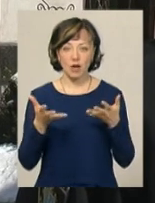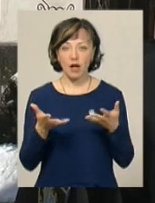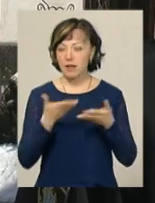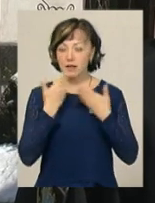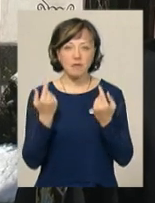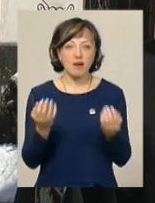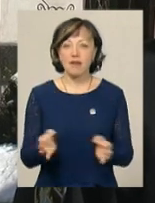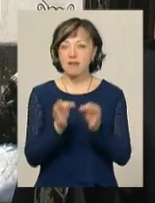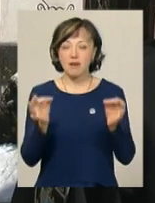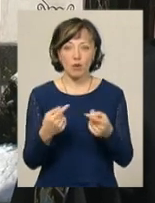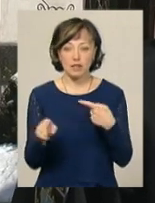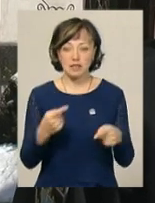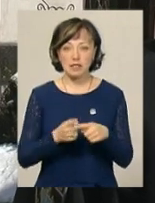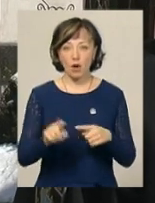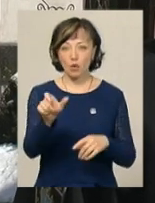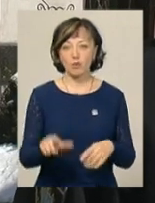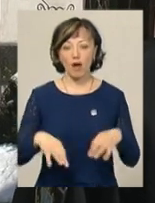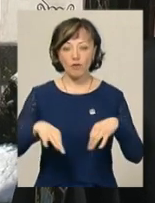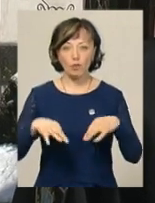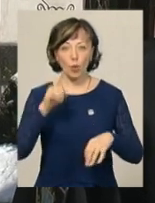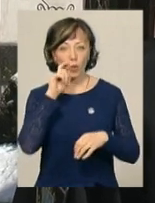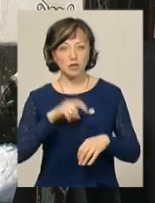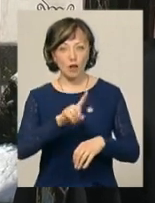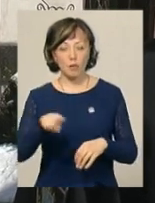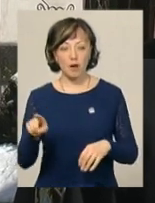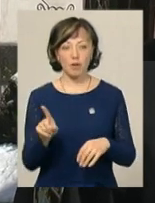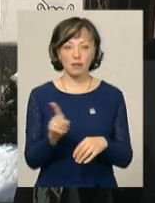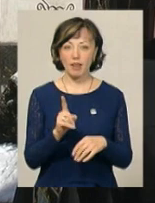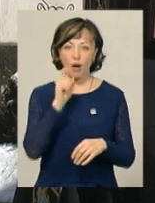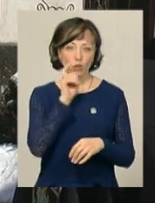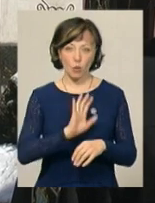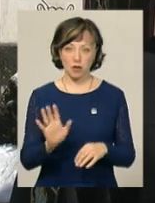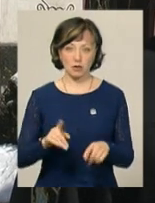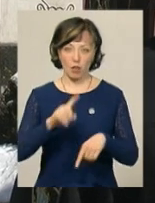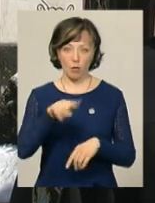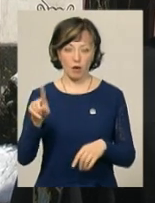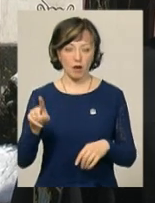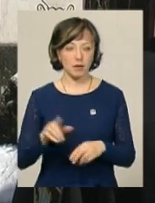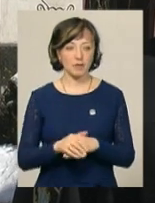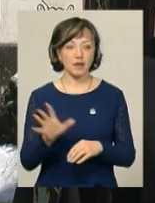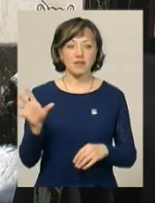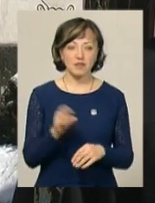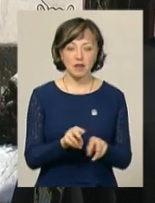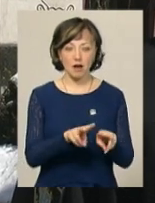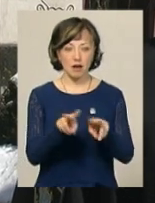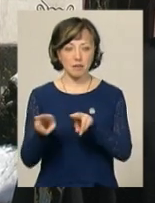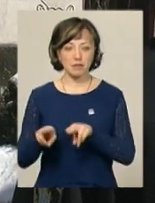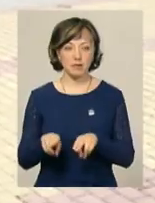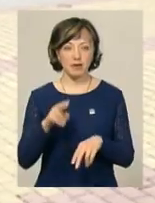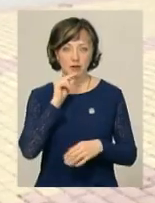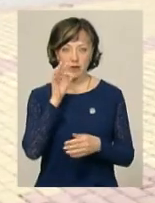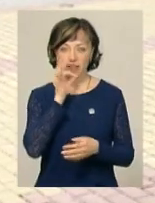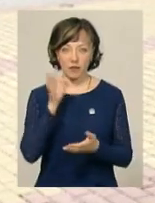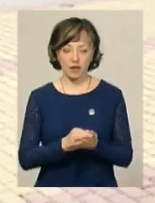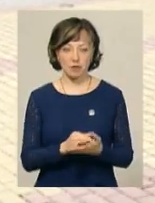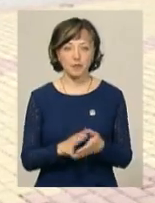ніякої різниці, що це особа на автомобілі з українськими номерами, що не з українськими номерами. Тобто, до всіх однакова відповідальність.